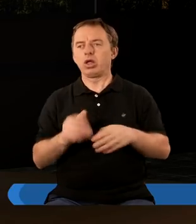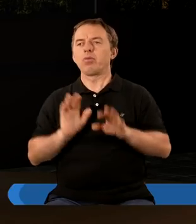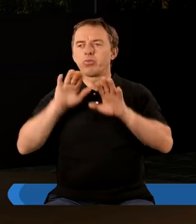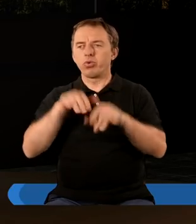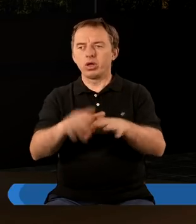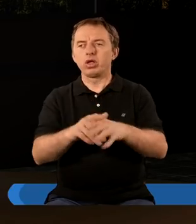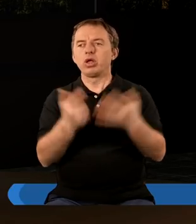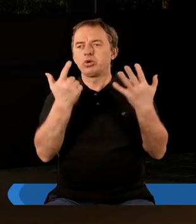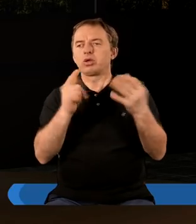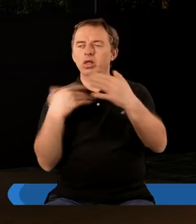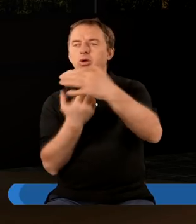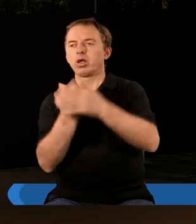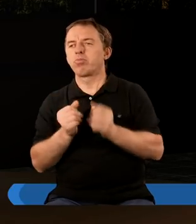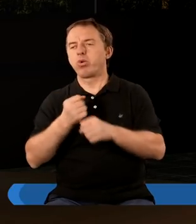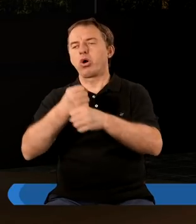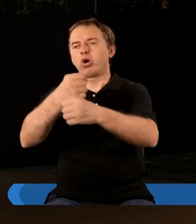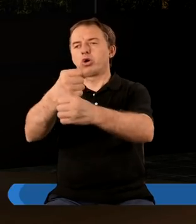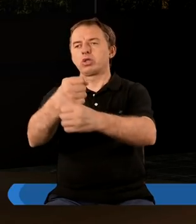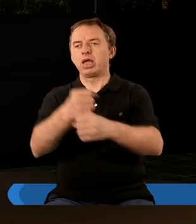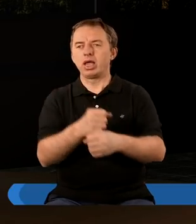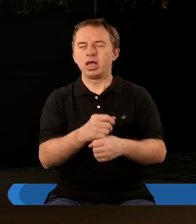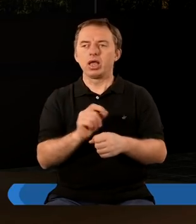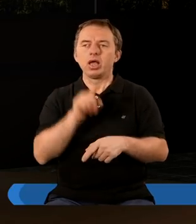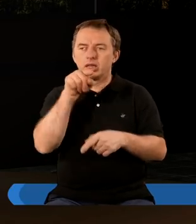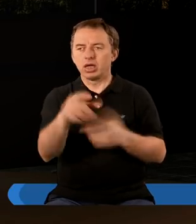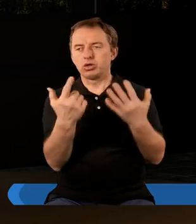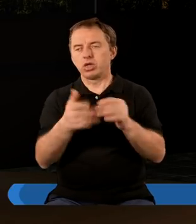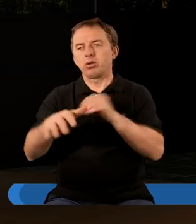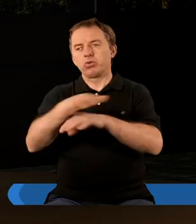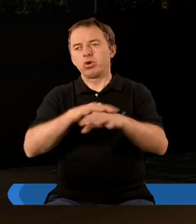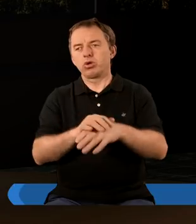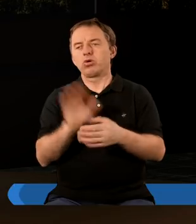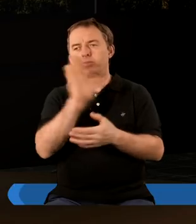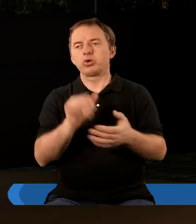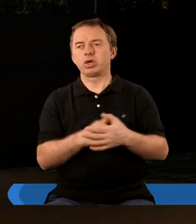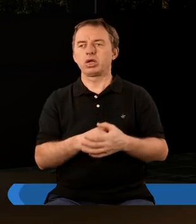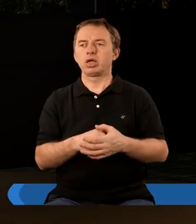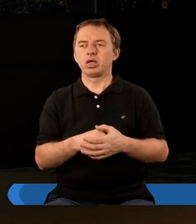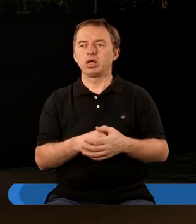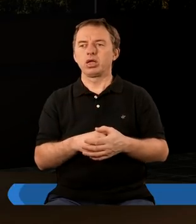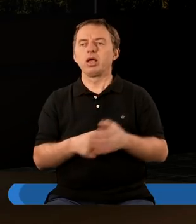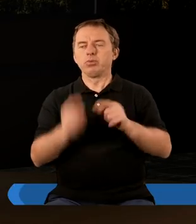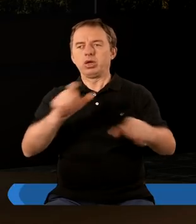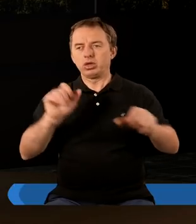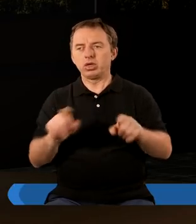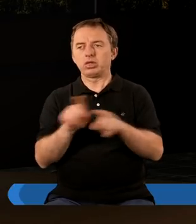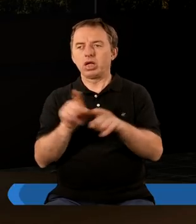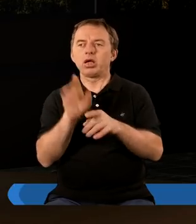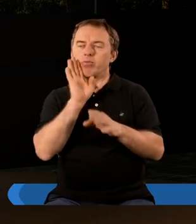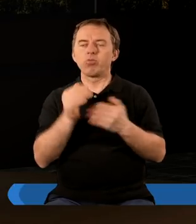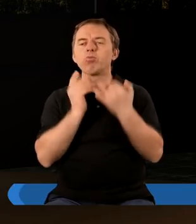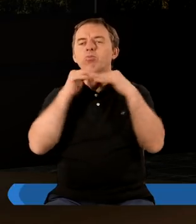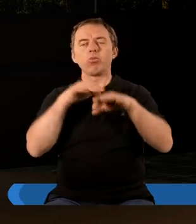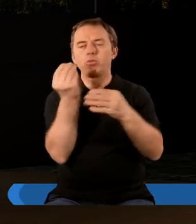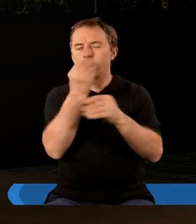zaś płonęło siedem ognistych pochodni. Jest to siedem duchów bożych. Przed tronem także jakby